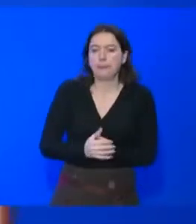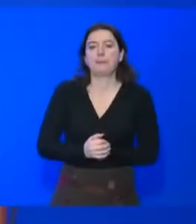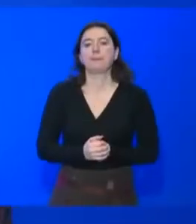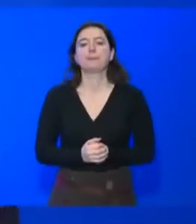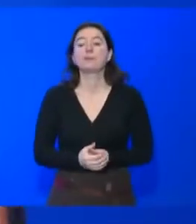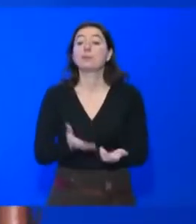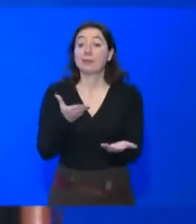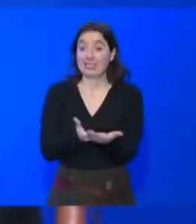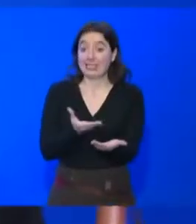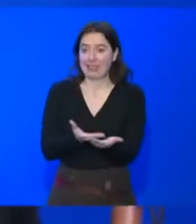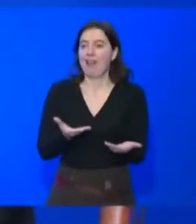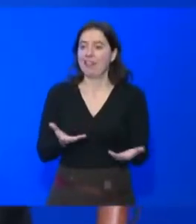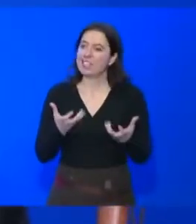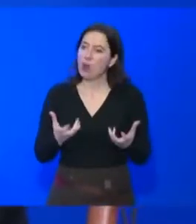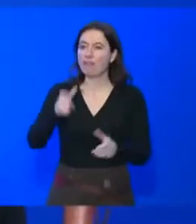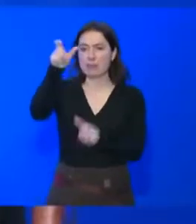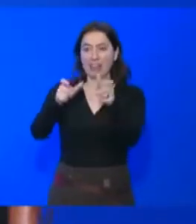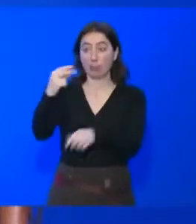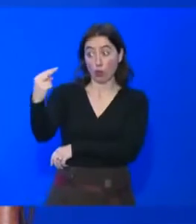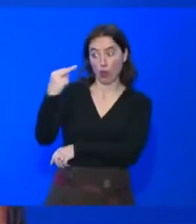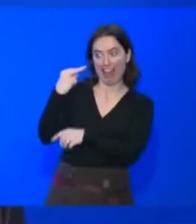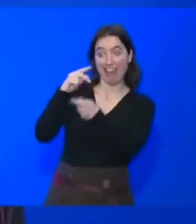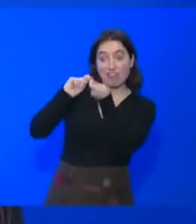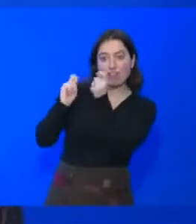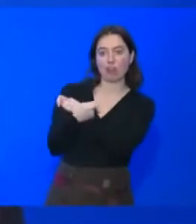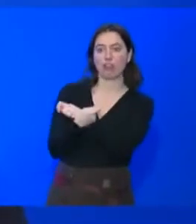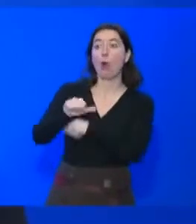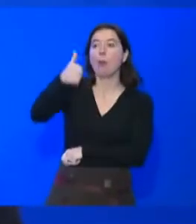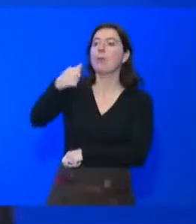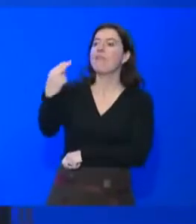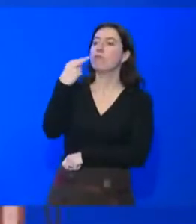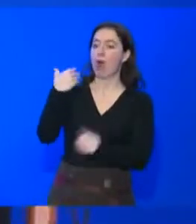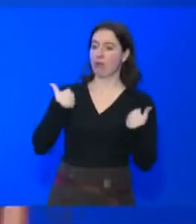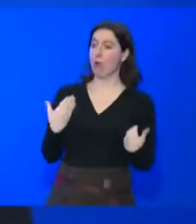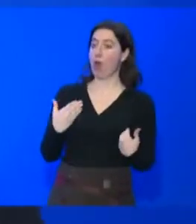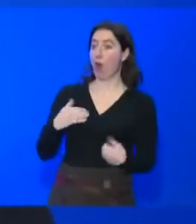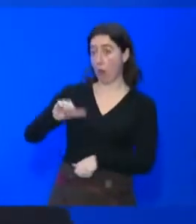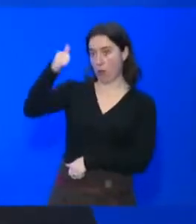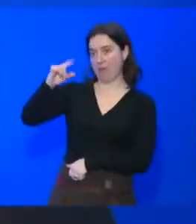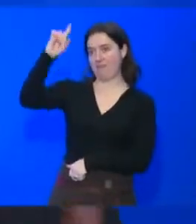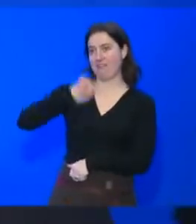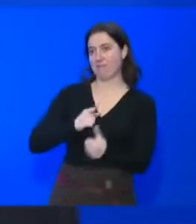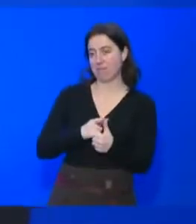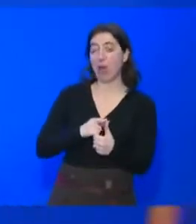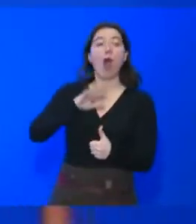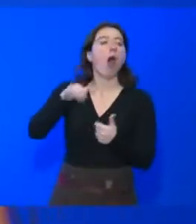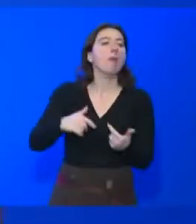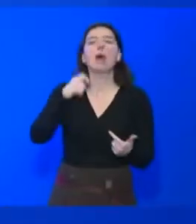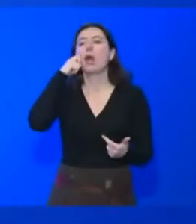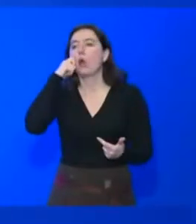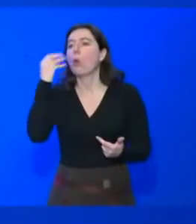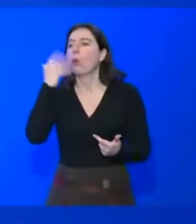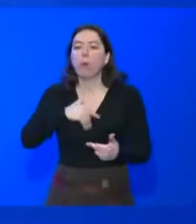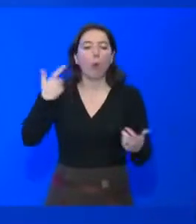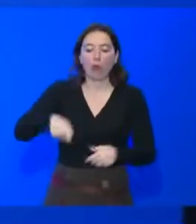ce regard, il change, qu'on voit d'abord la femme. Et puis ensuite, éventuellement, qu'on voit la couleur de ma peau, qu'on voit ma canne blanche, c'est un